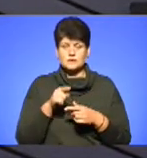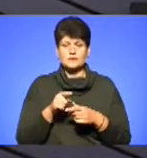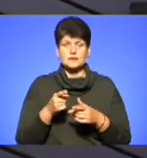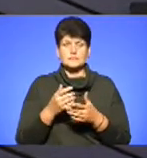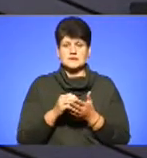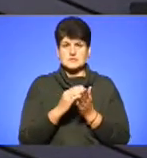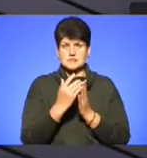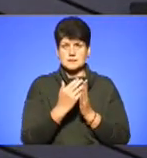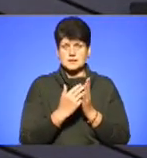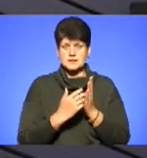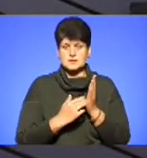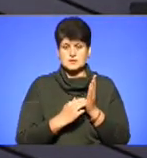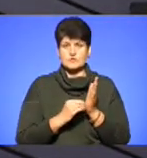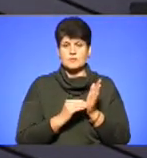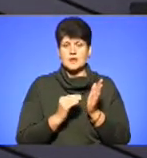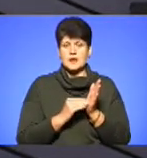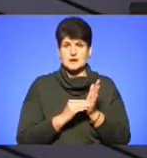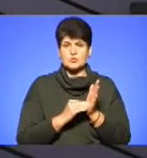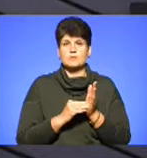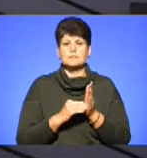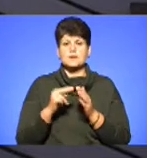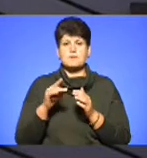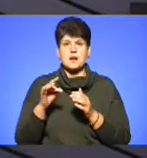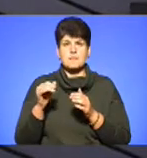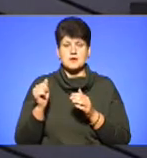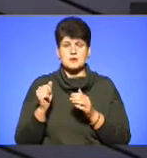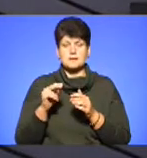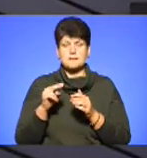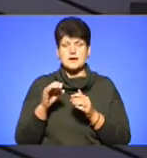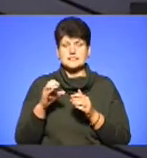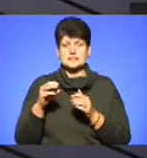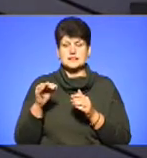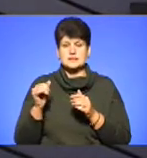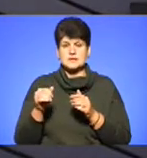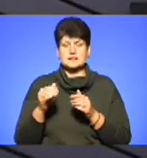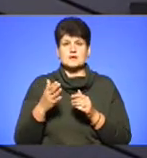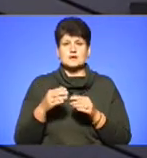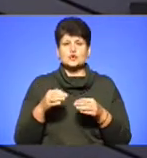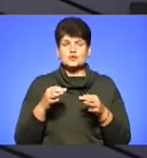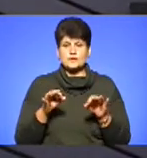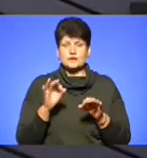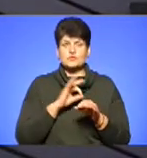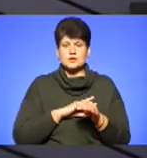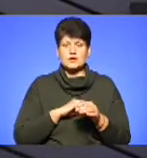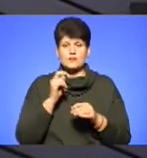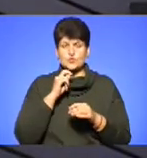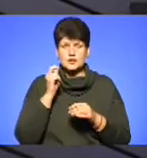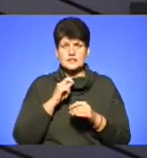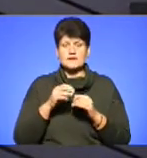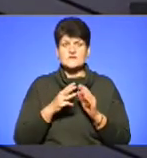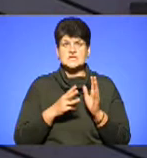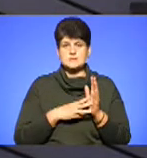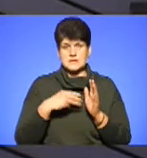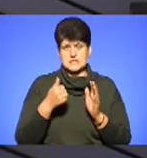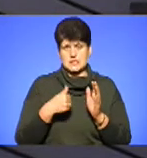переліком препаратів, пестицидів, грохімікатів, дозволених до використання в Україні на 2018